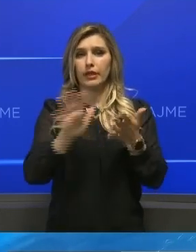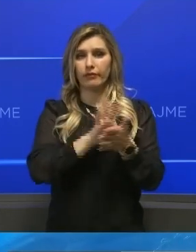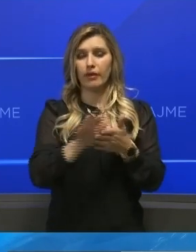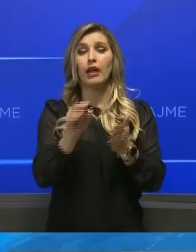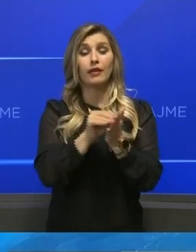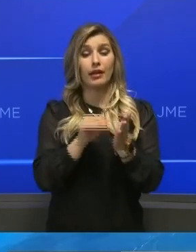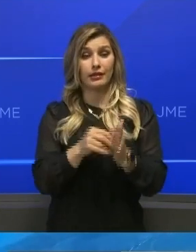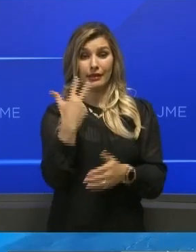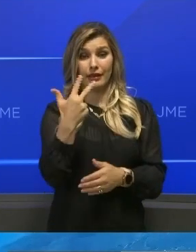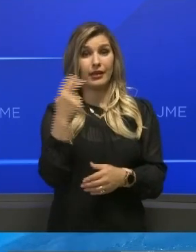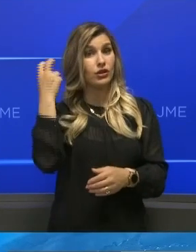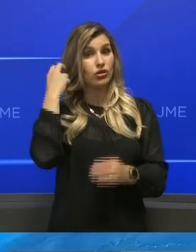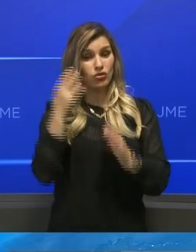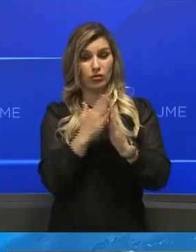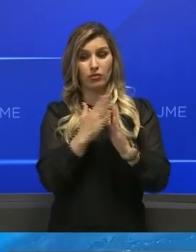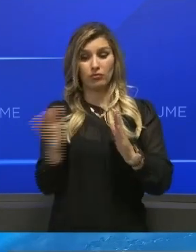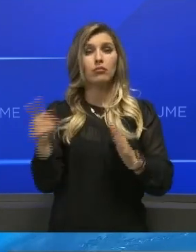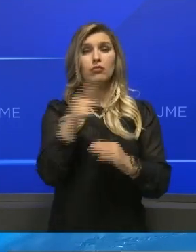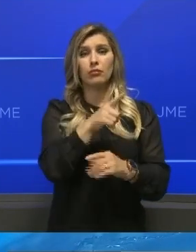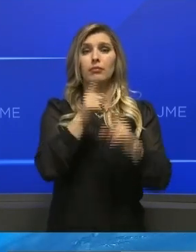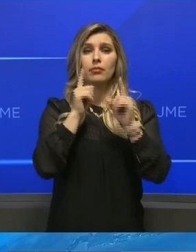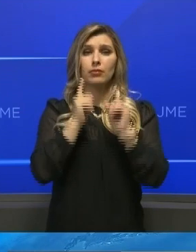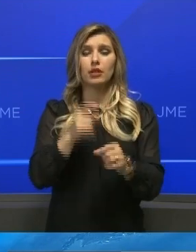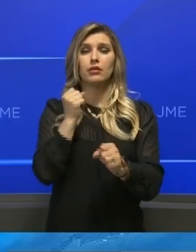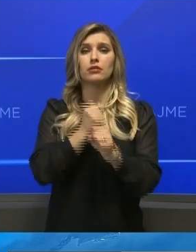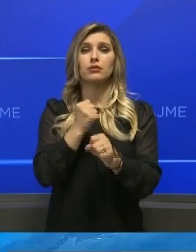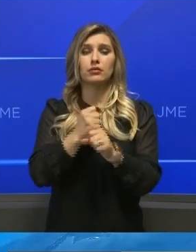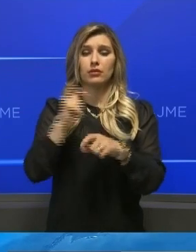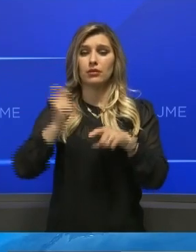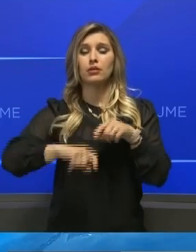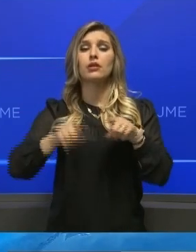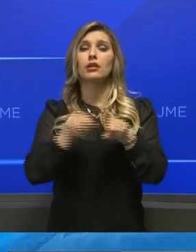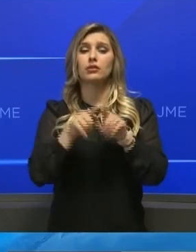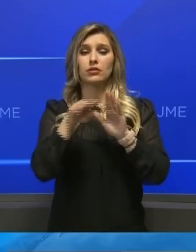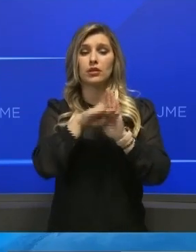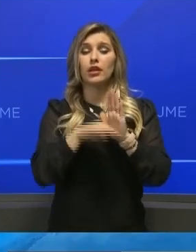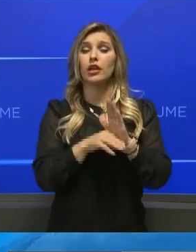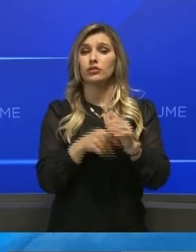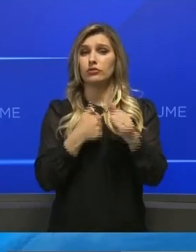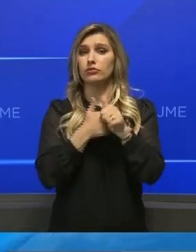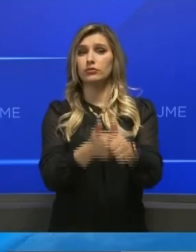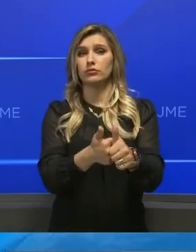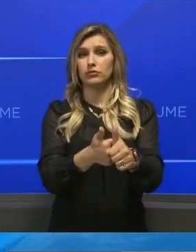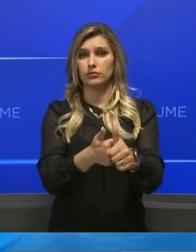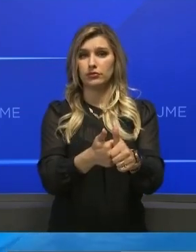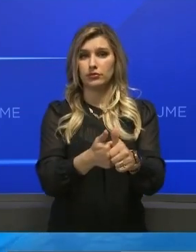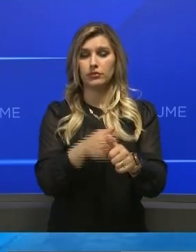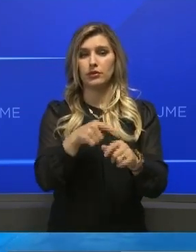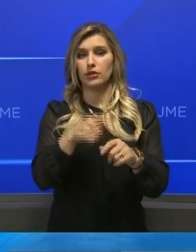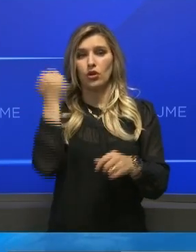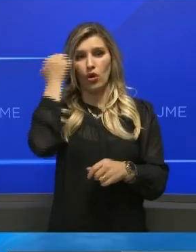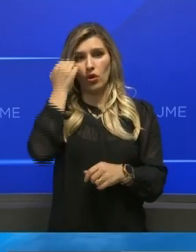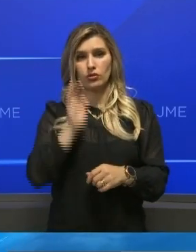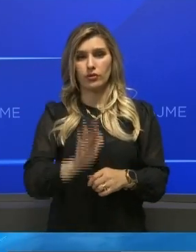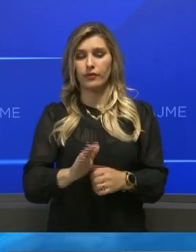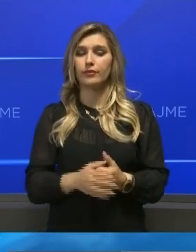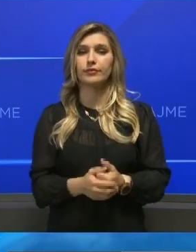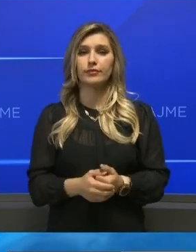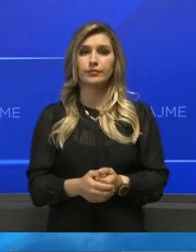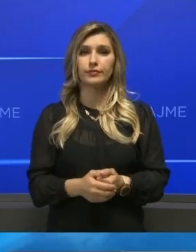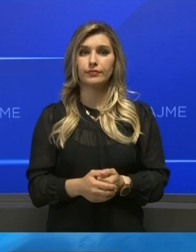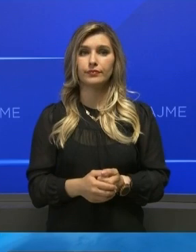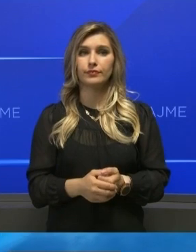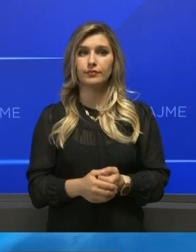datës të rridhje qërshor, a të kë është obliguar të veproj si pas të gjitha dispozitave që janë të parapara në legislacionin të atimon.